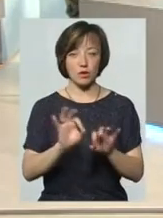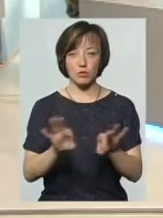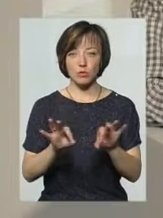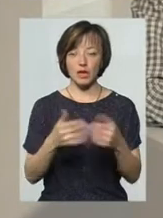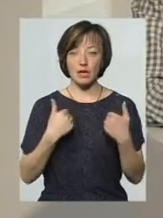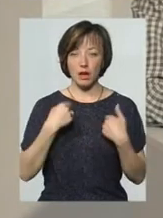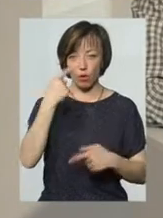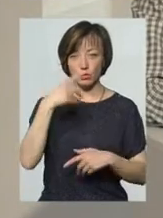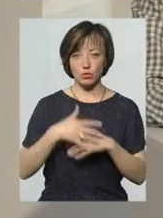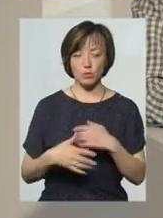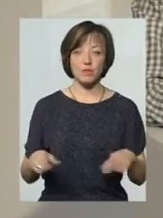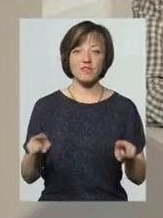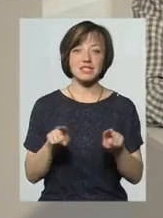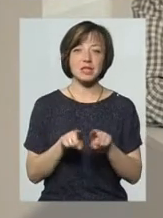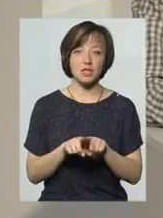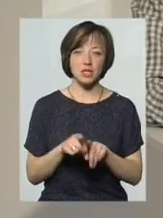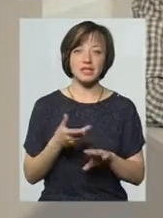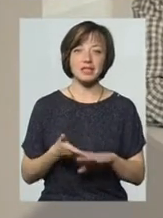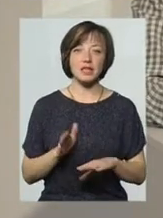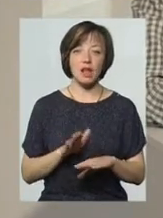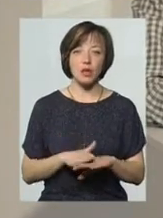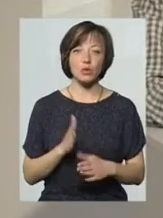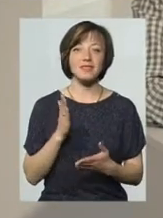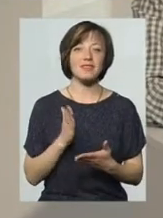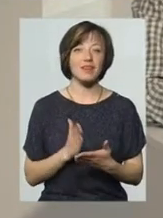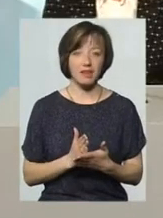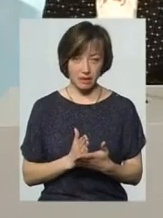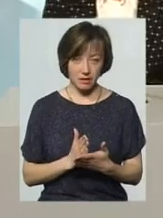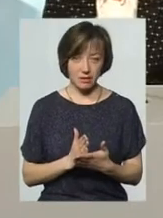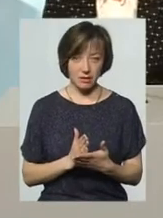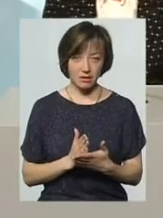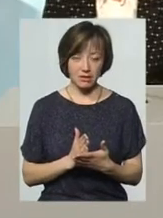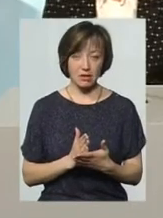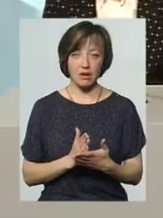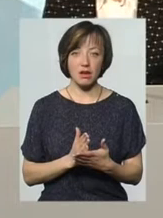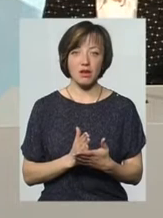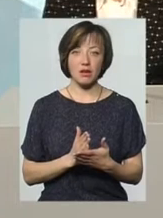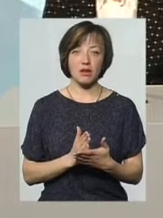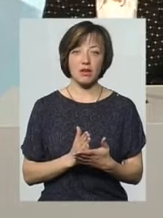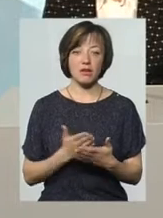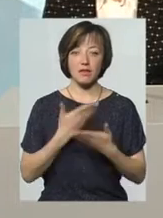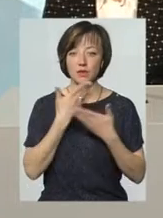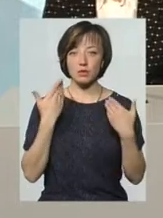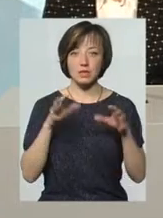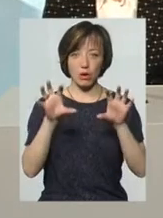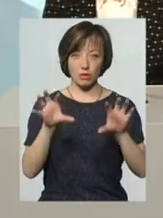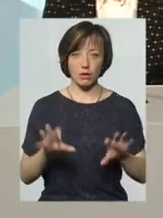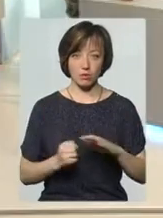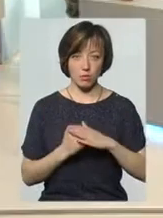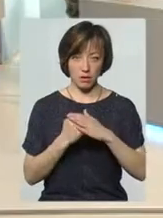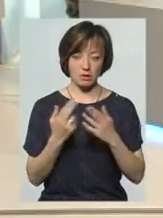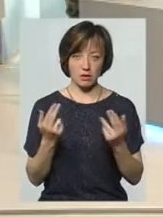розумію, що все ж таки складності якісь є. Складність, мабуть, це відсутність законодавчої бази.